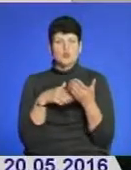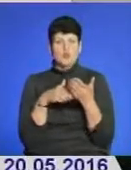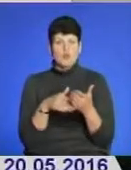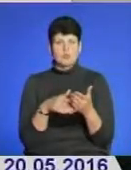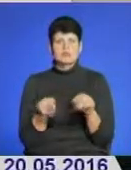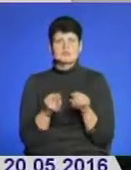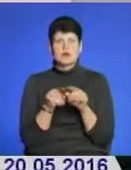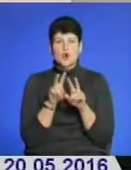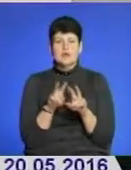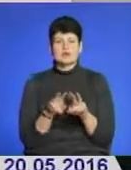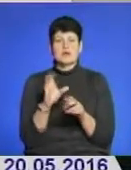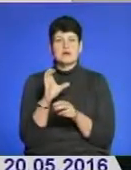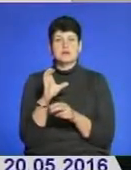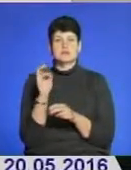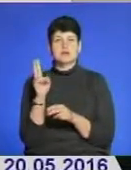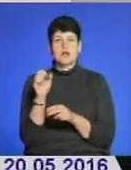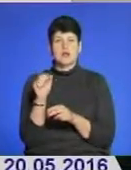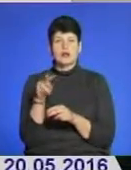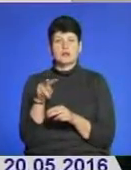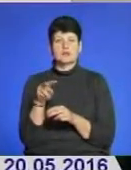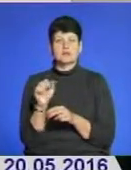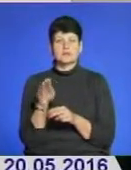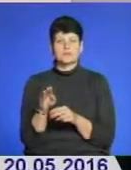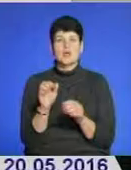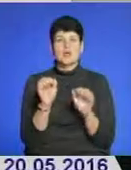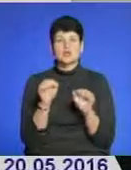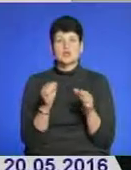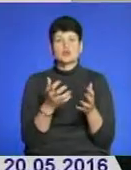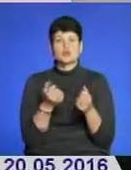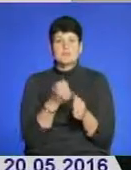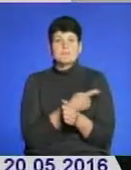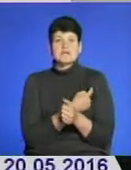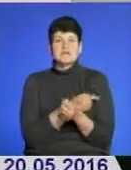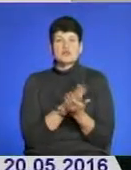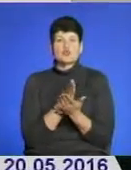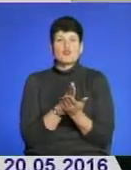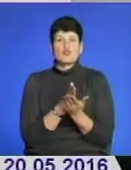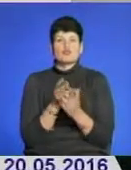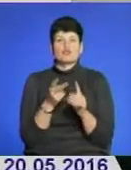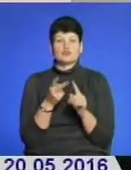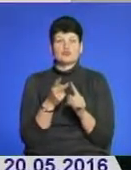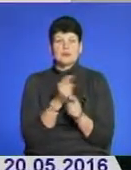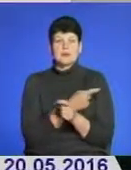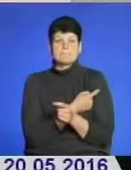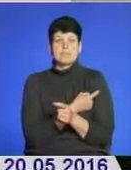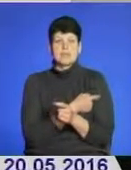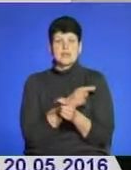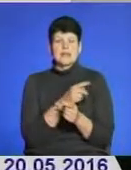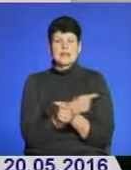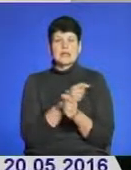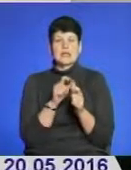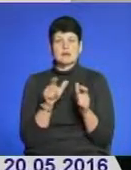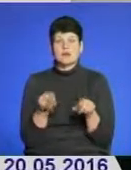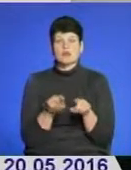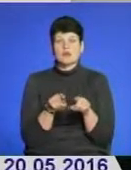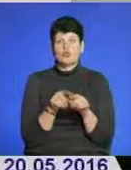Також розглядає громада скала та можливість отримання медичної послуги в другій міській лікарні, тому що їм